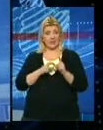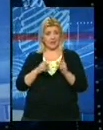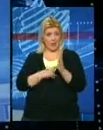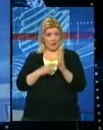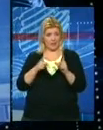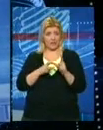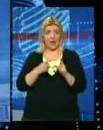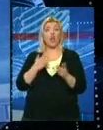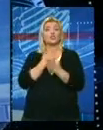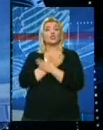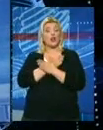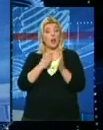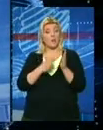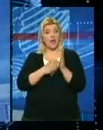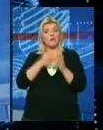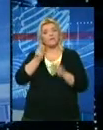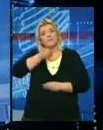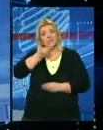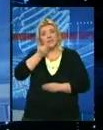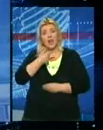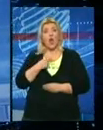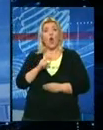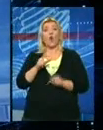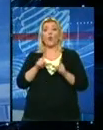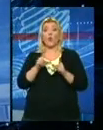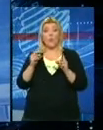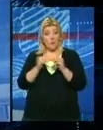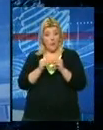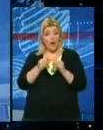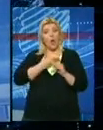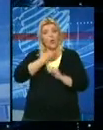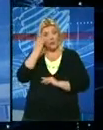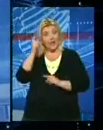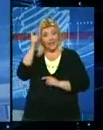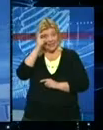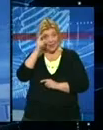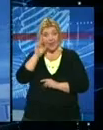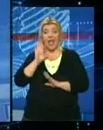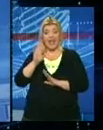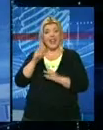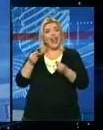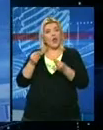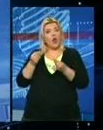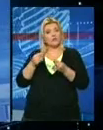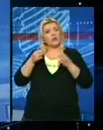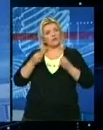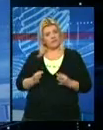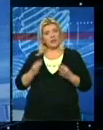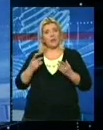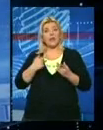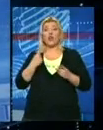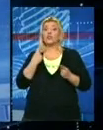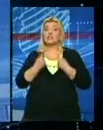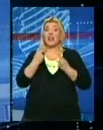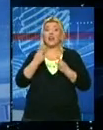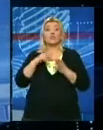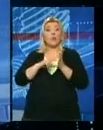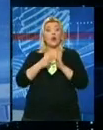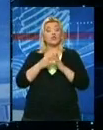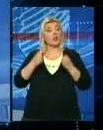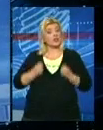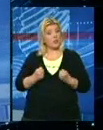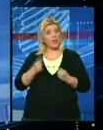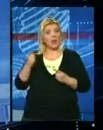napredne stranke Zorana Mihajlović izjavila je na ubu da uspeh Srbije i njena ekonomska stabilnost zavise od političke